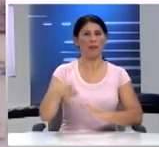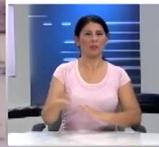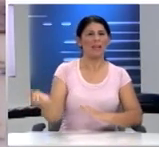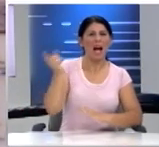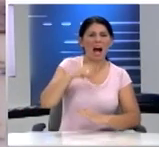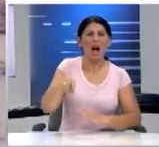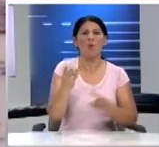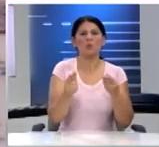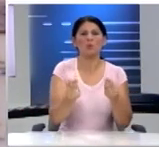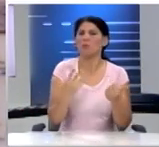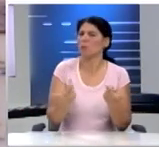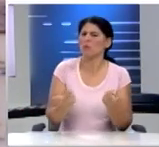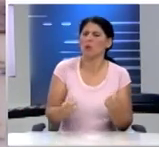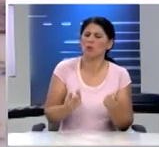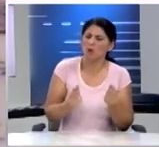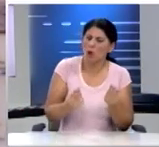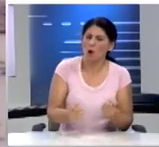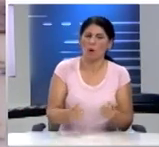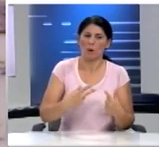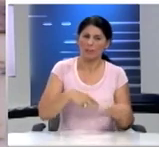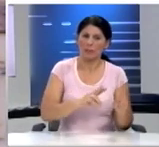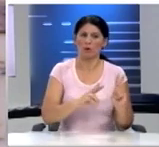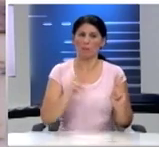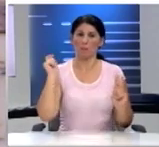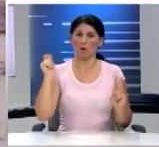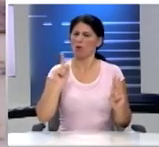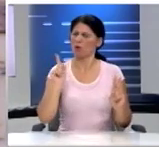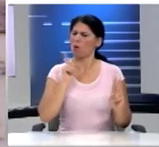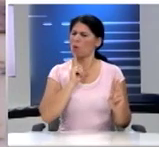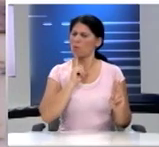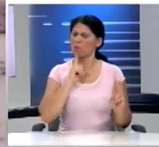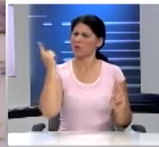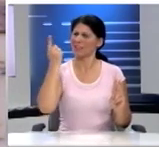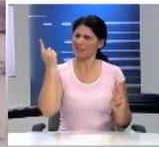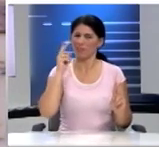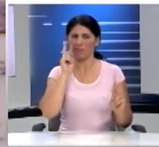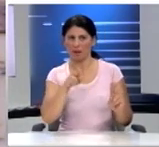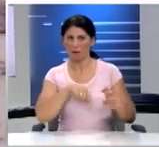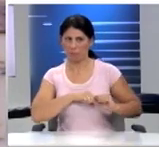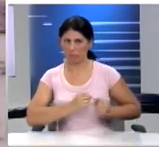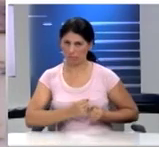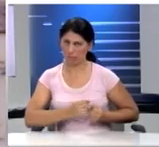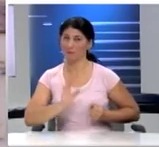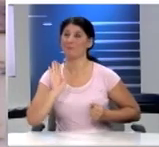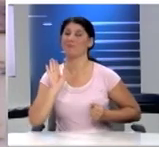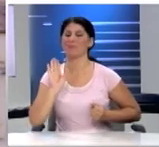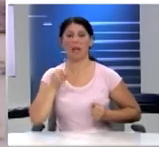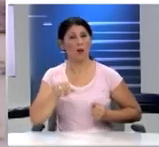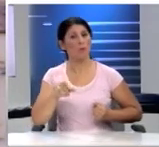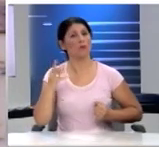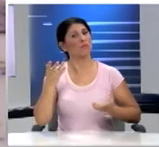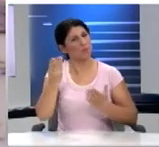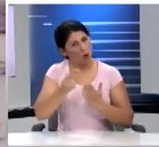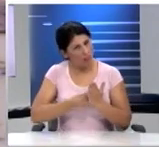πώς γίνεται η πολιτική όχι όπως συνήθως τη βλέπετε και σας απογοητεύει αλλά όπως είναι